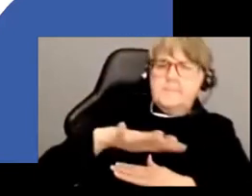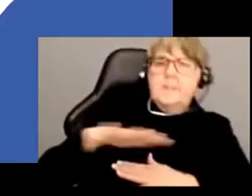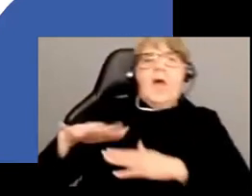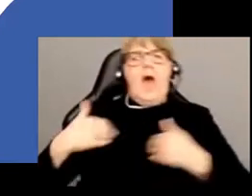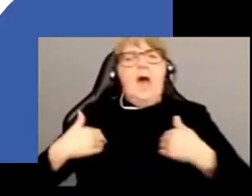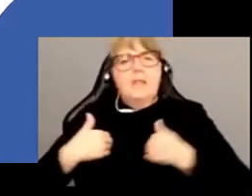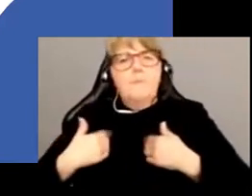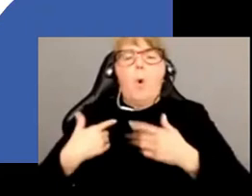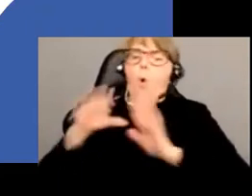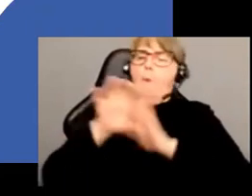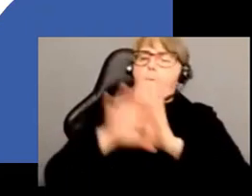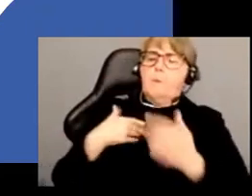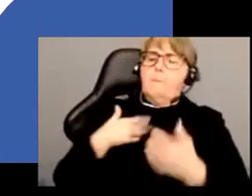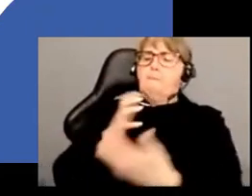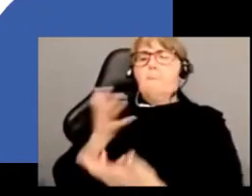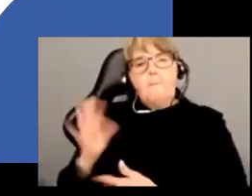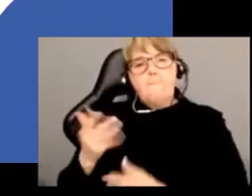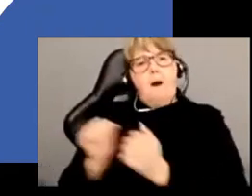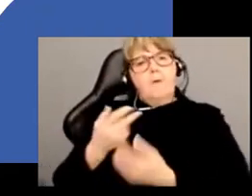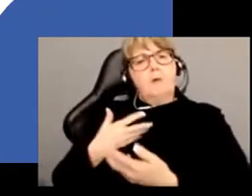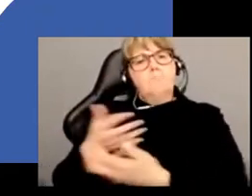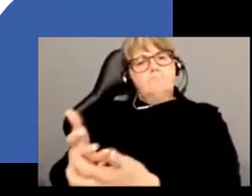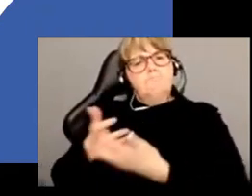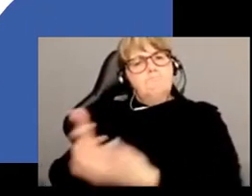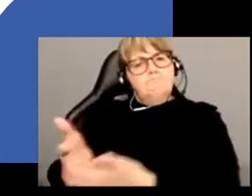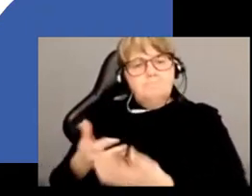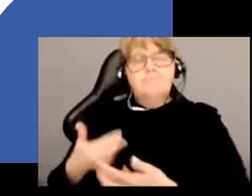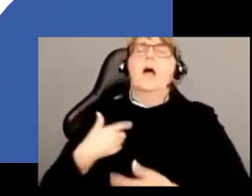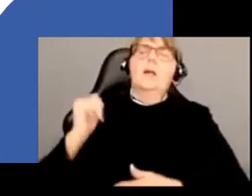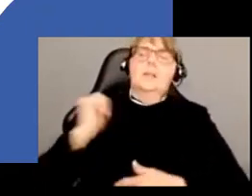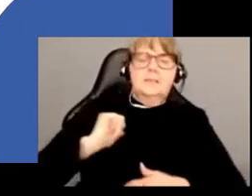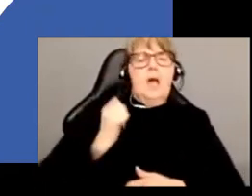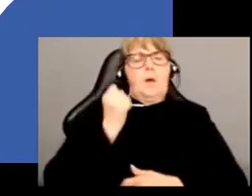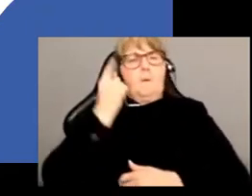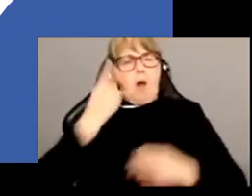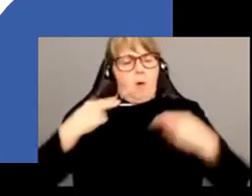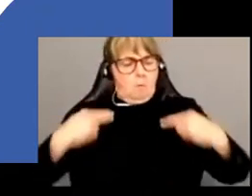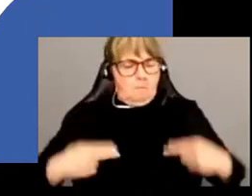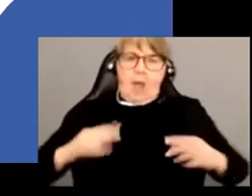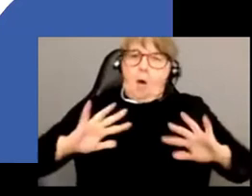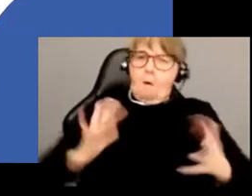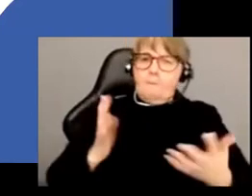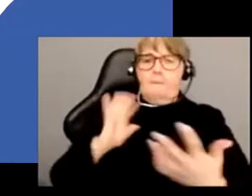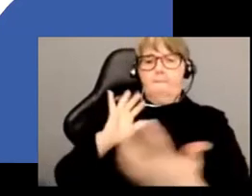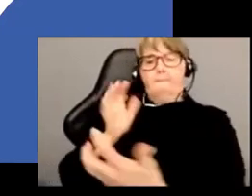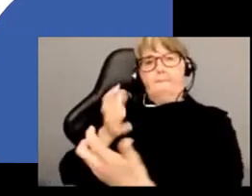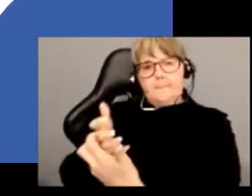-ci, je retrouve pas mal finalement de principes explicatifs du comportement humain et finalement des